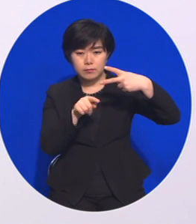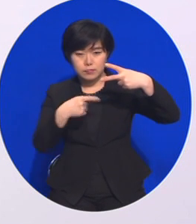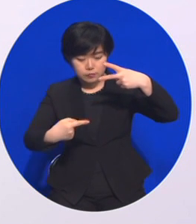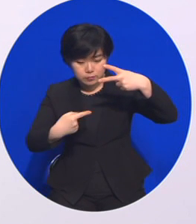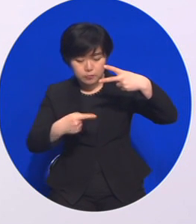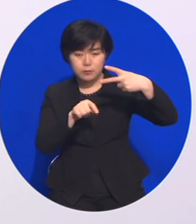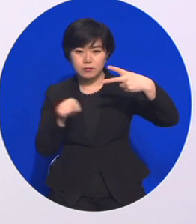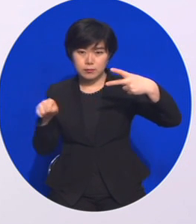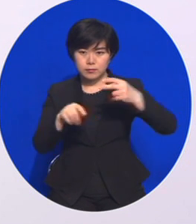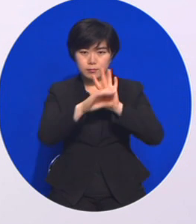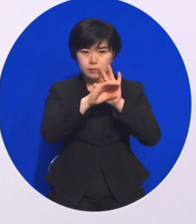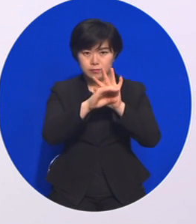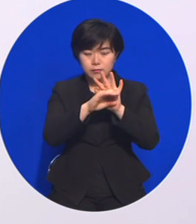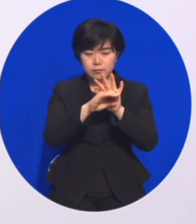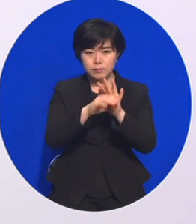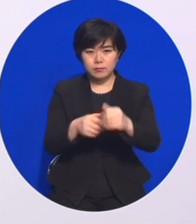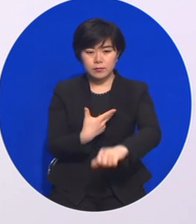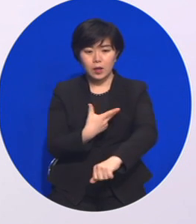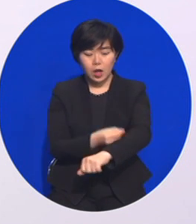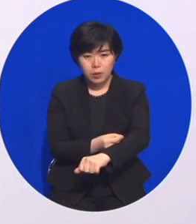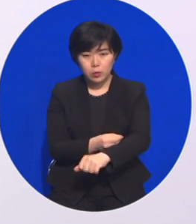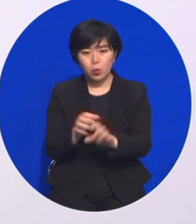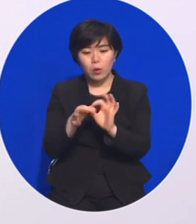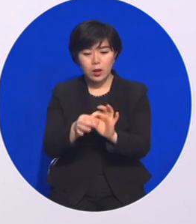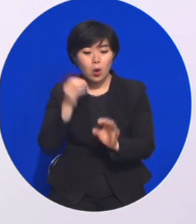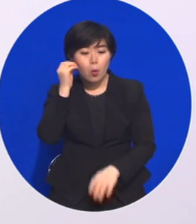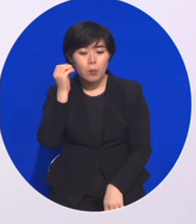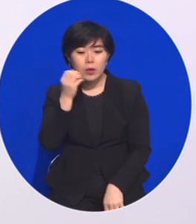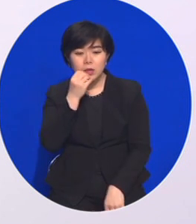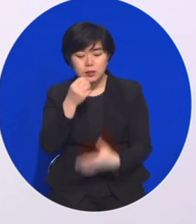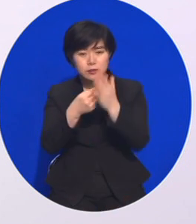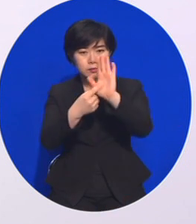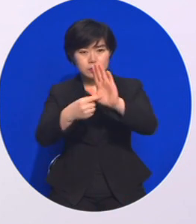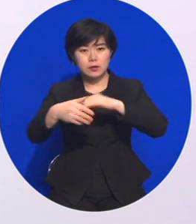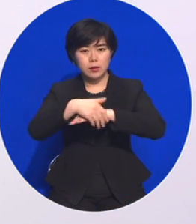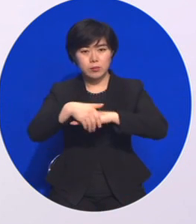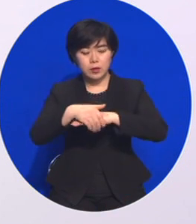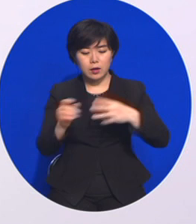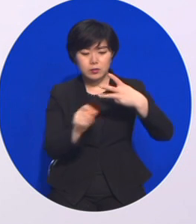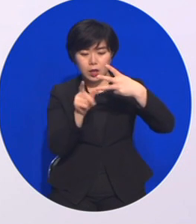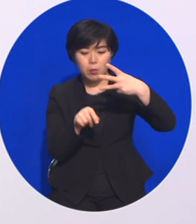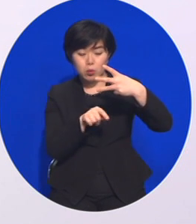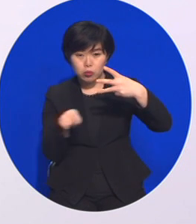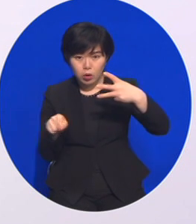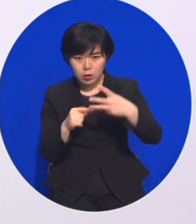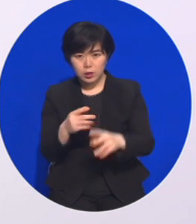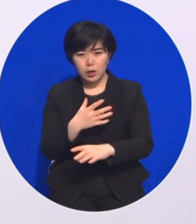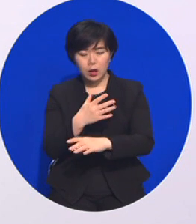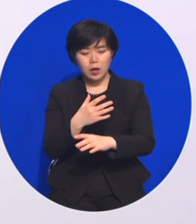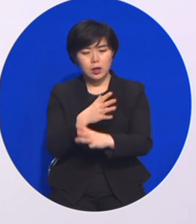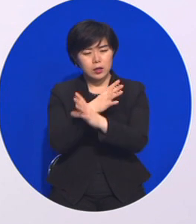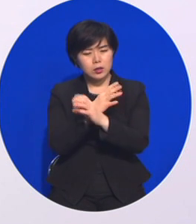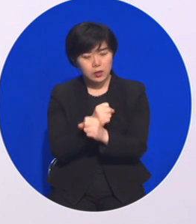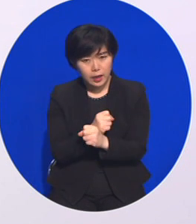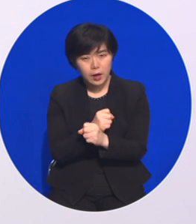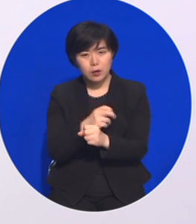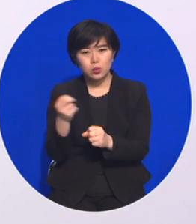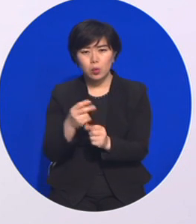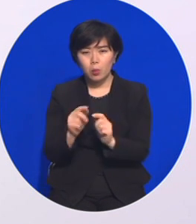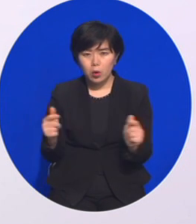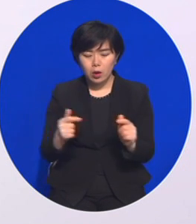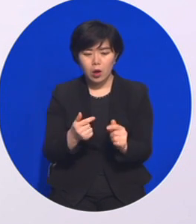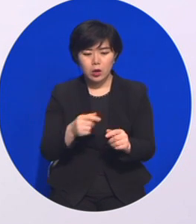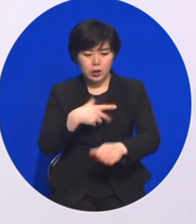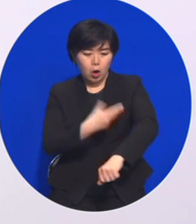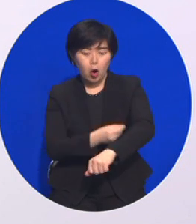코로나19 예방접종정보 누리집을 엽니다. 3월부터 예방접종 가능 시기와 사전 예약 기능을